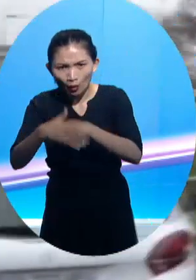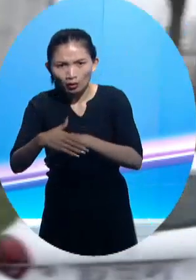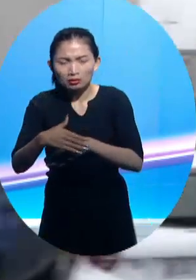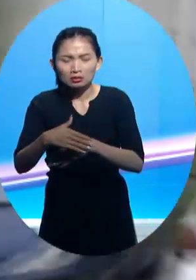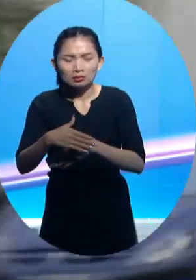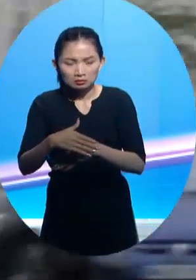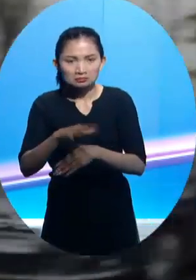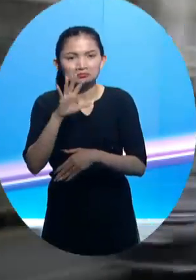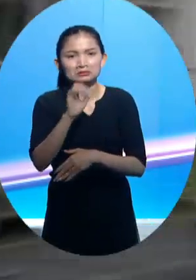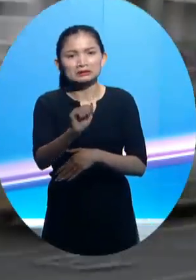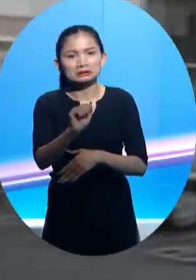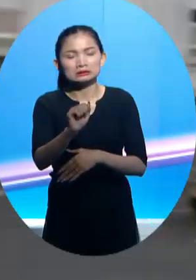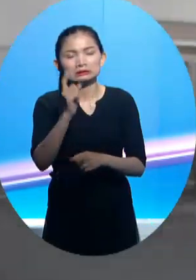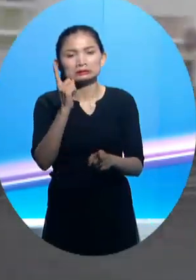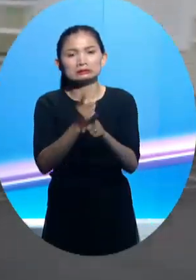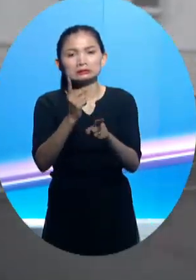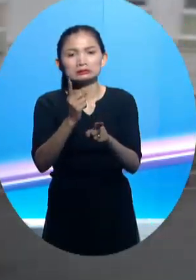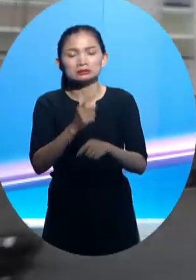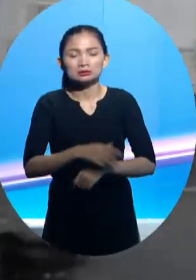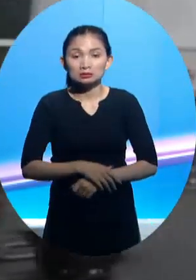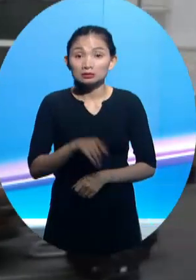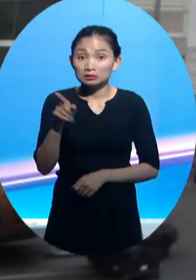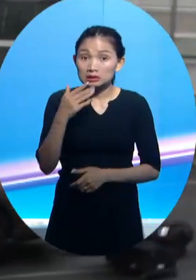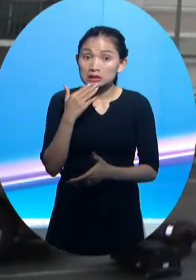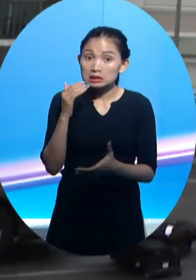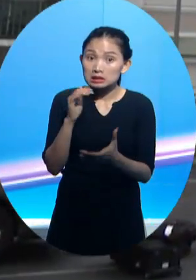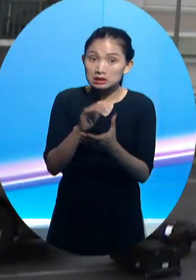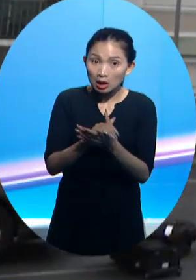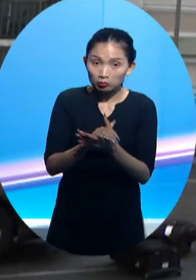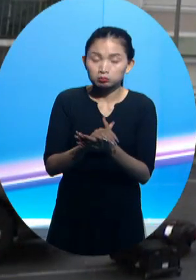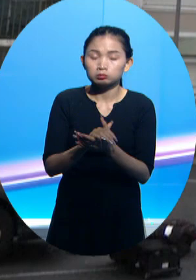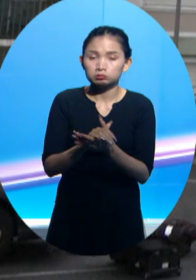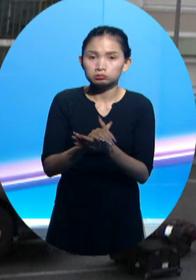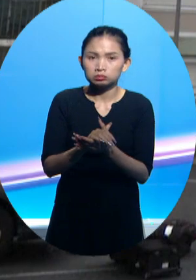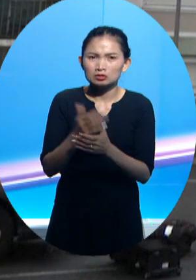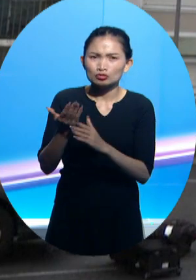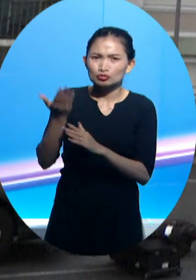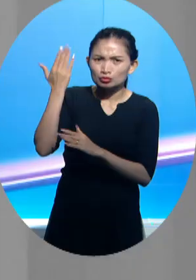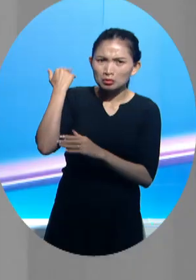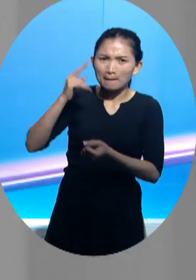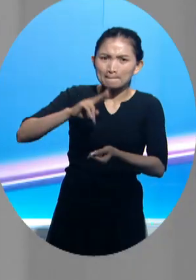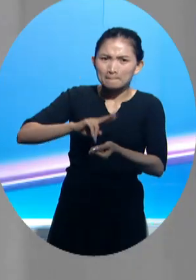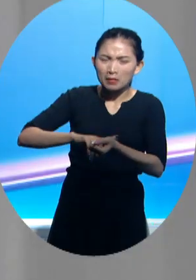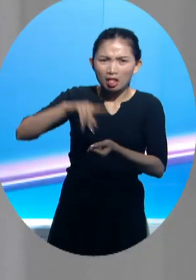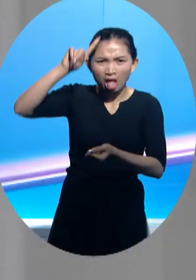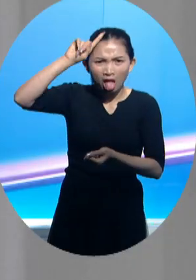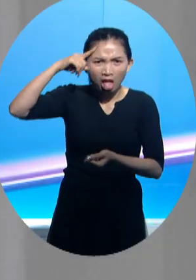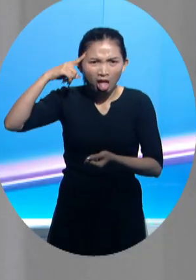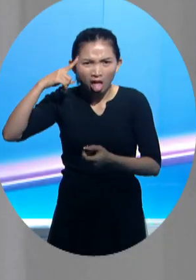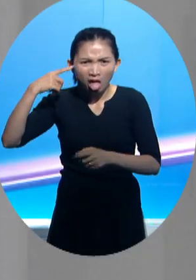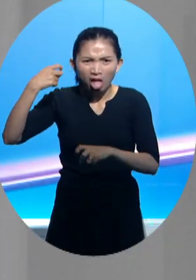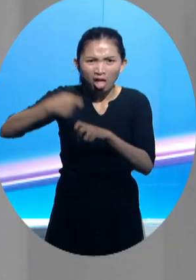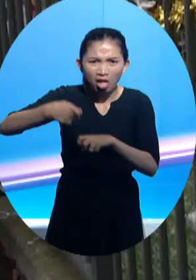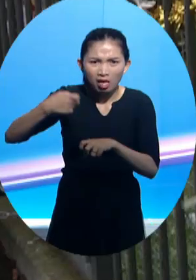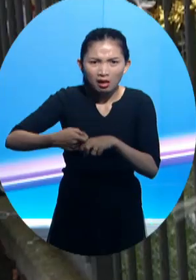nhân. Nhà chức trách cho hay đối tượng nghi càng và cũng là chồng và cha của các nạn nhân có tiền sử mắc bệnh tâm thần. Năm 2019,